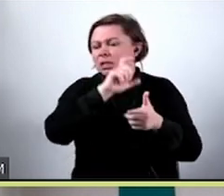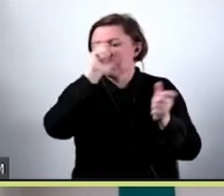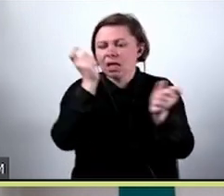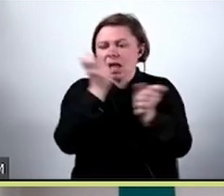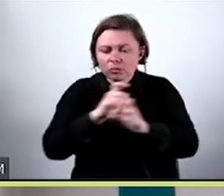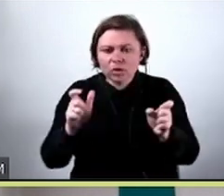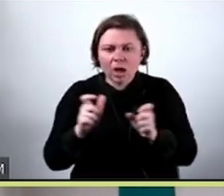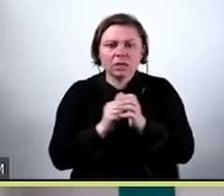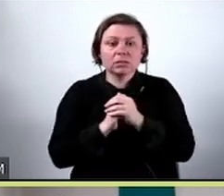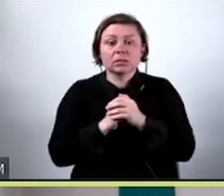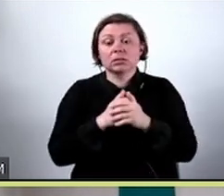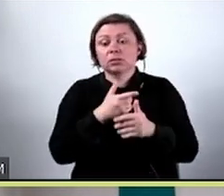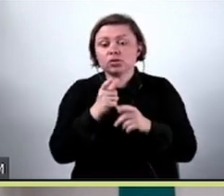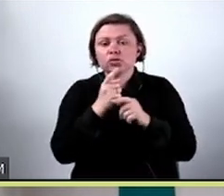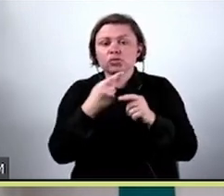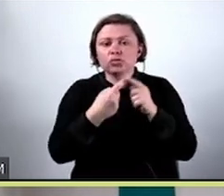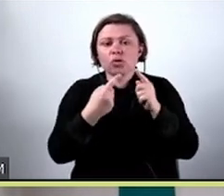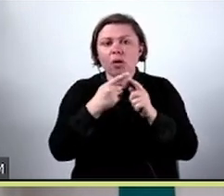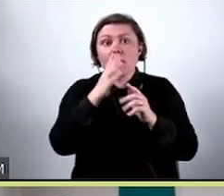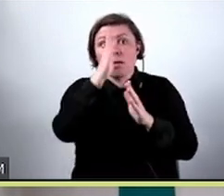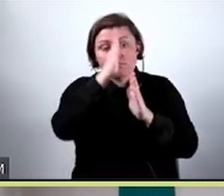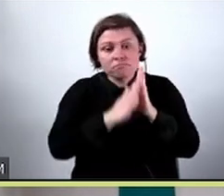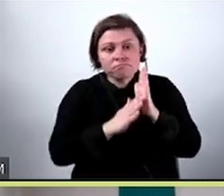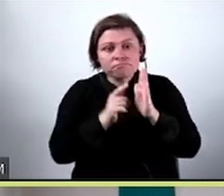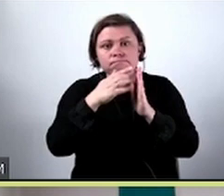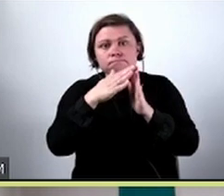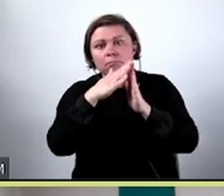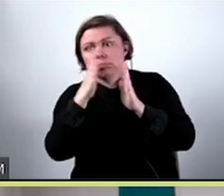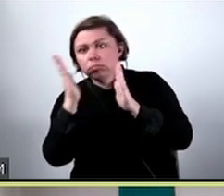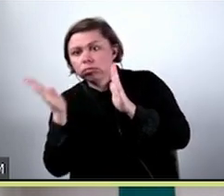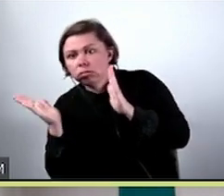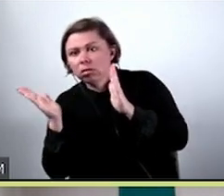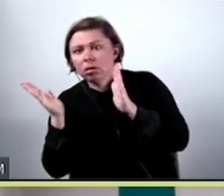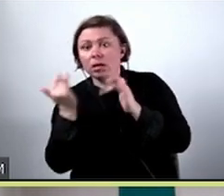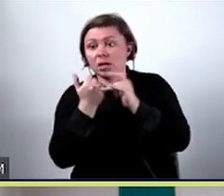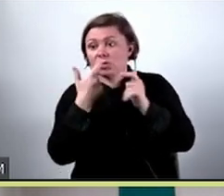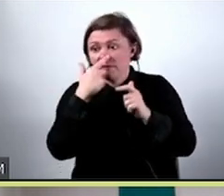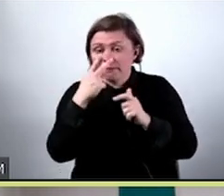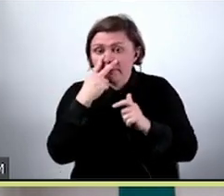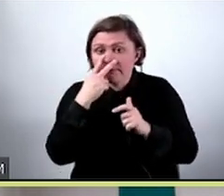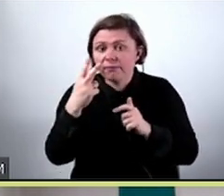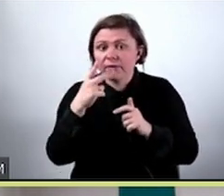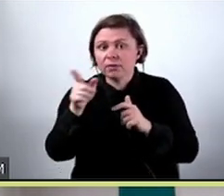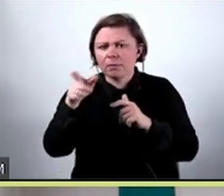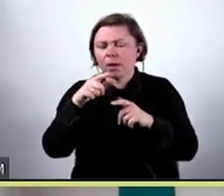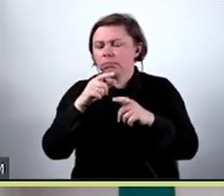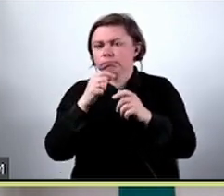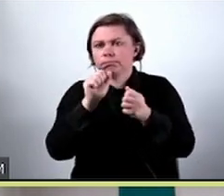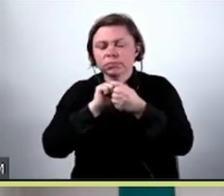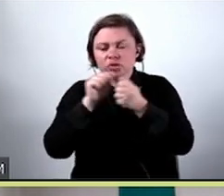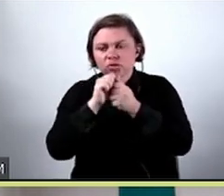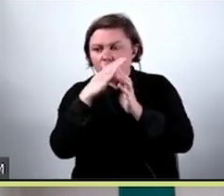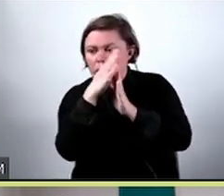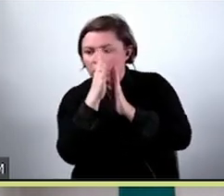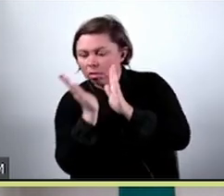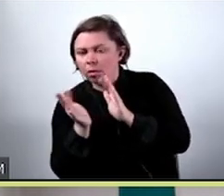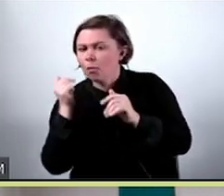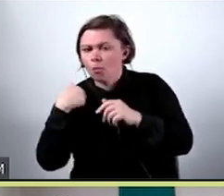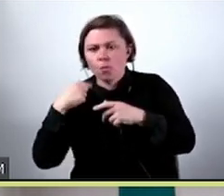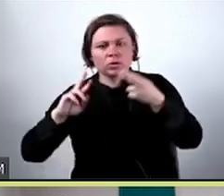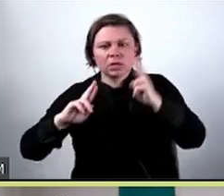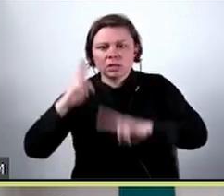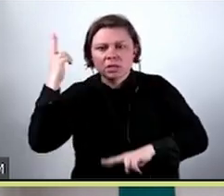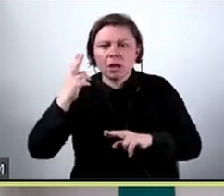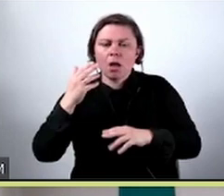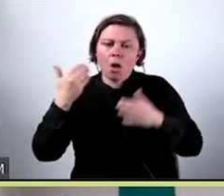nie biegają od tych wyjściowych i w momencie, gdy widzimy istotne zaburzenia, reagować i trenować takie